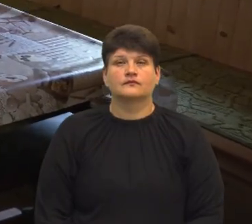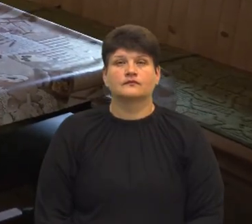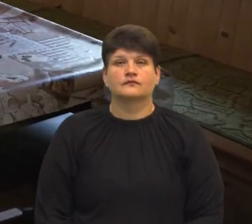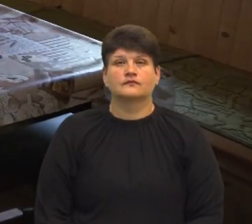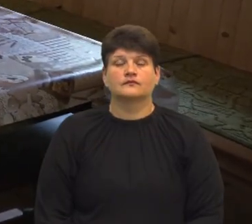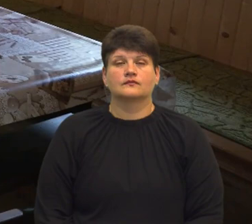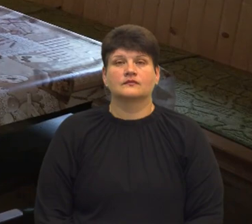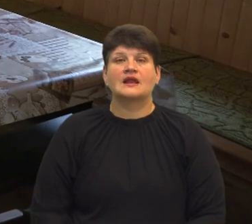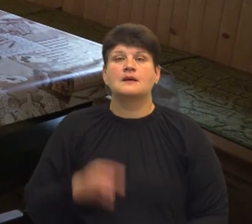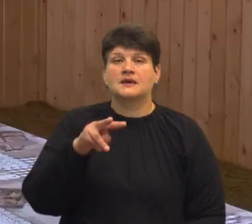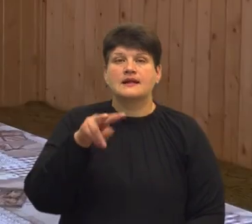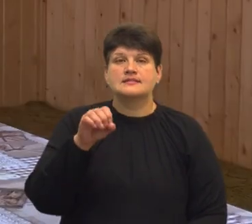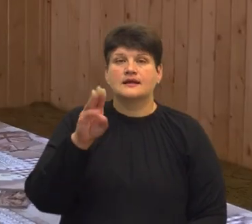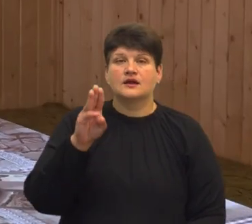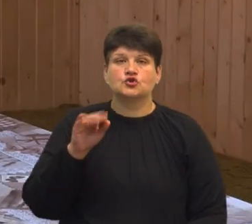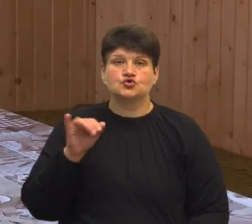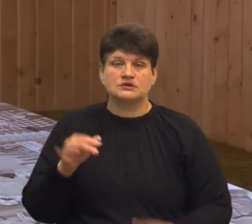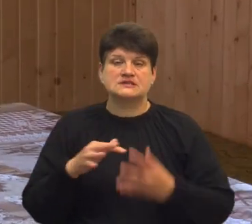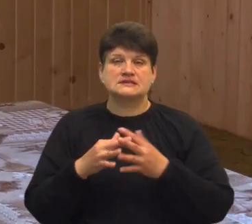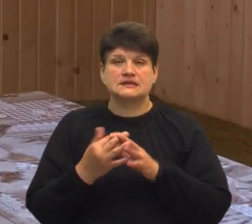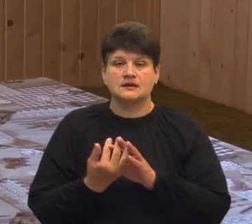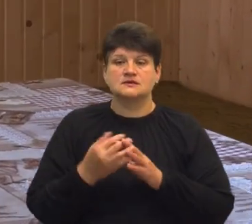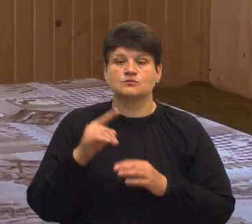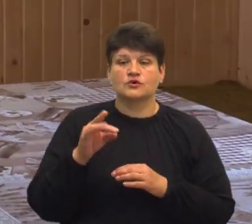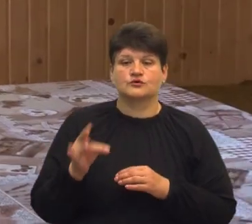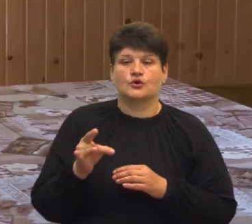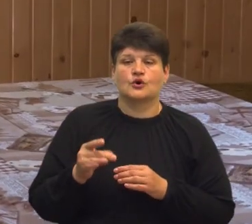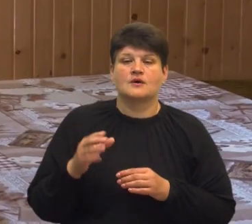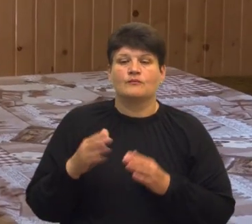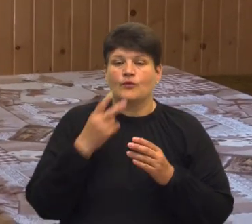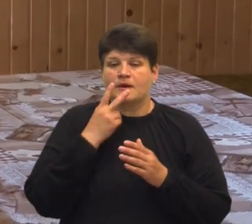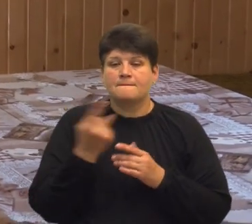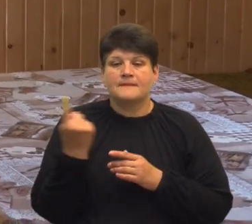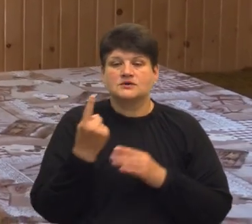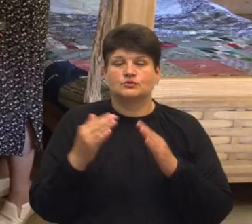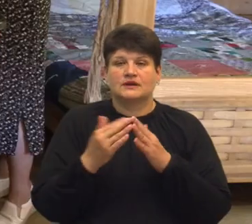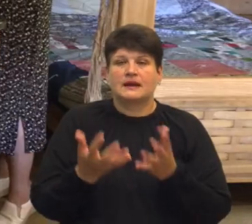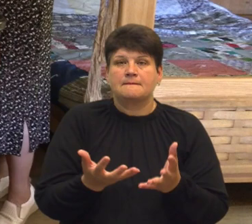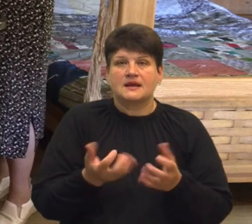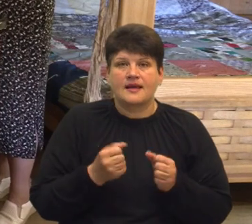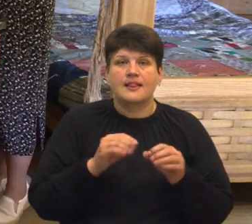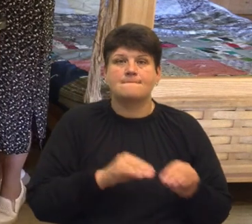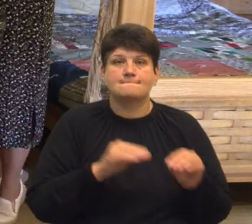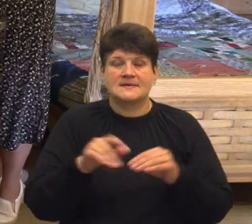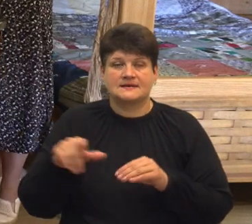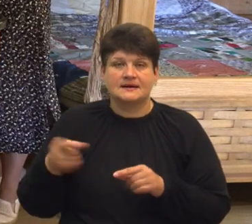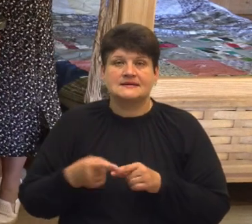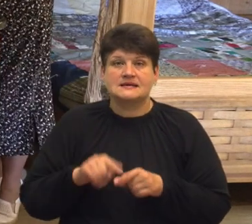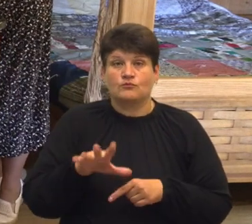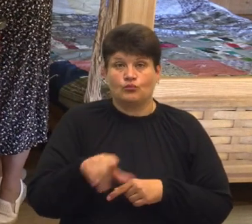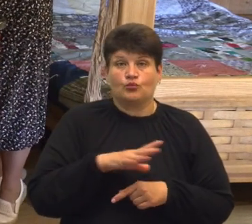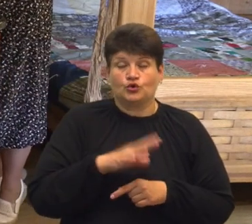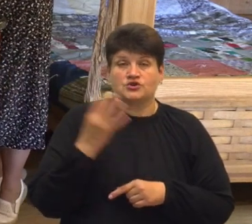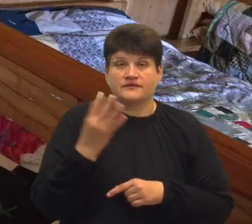Марія Лещук із села Розгадів з Борівської громади показує перший будинок, якому прийняла переселенців. Це було 4 березня